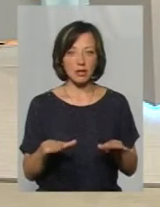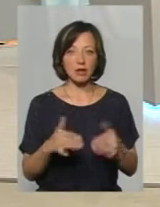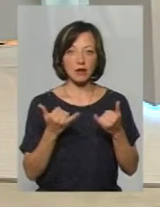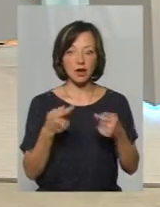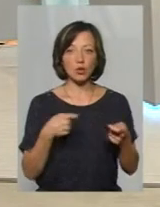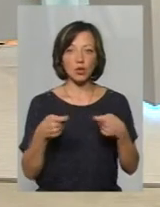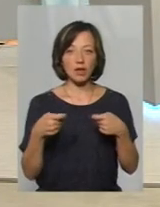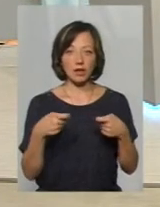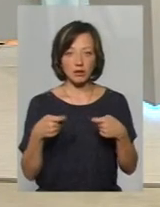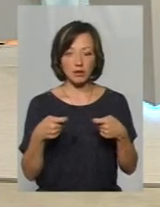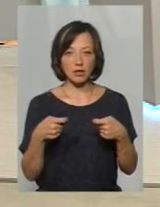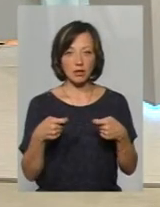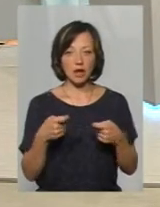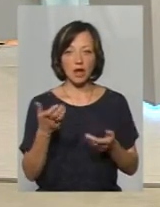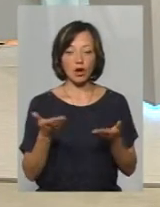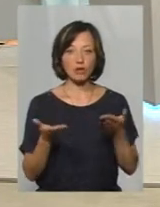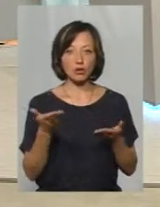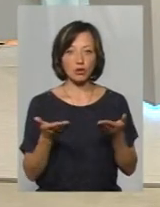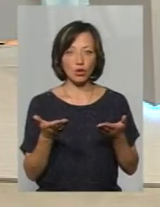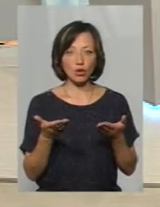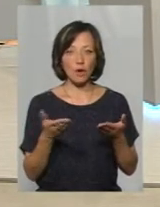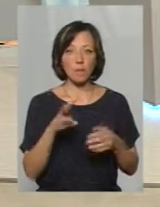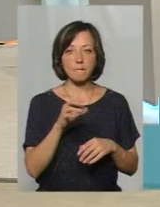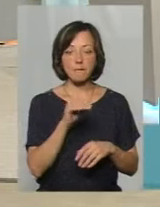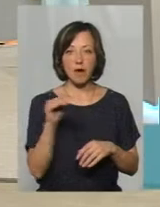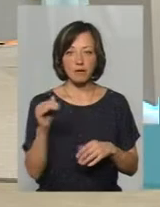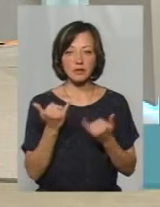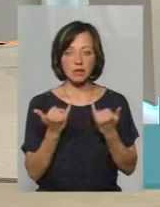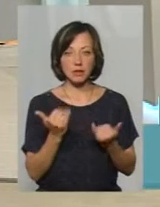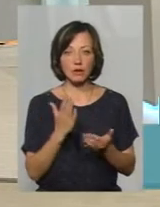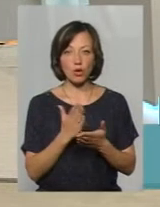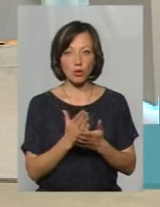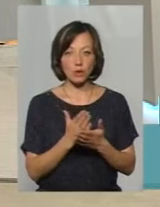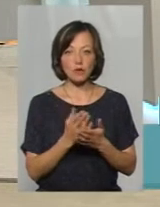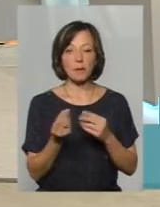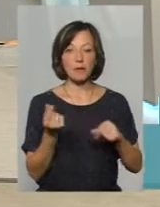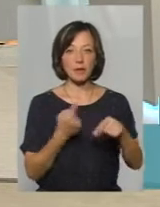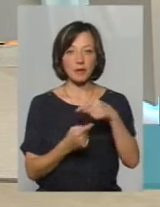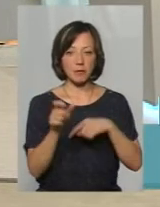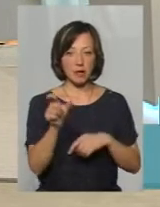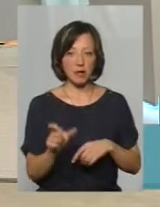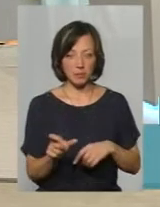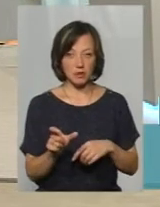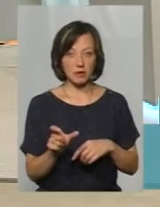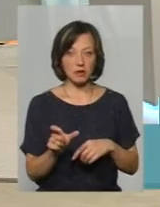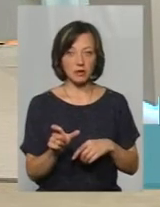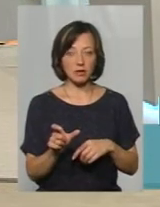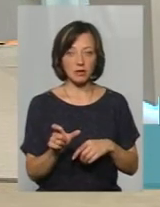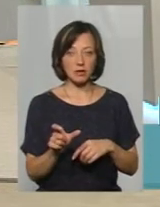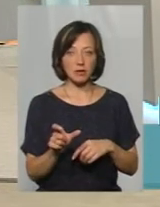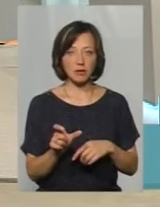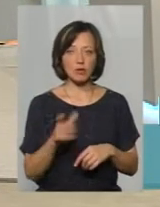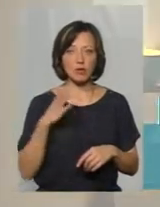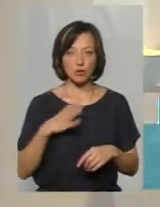торгівлі, тобто, якщо маф, в якому зараз знаходиться підприємець, ну, тобто,